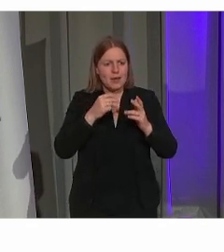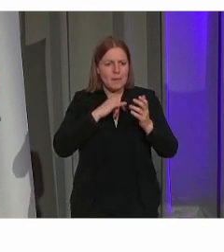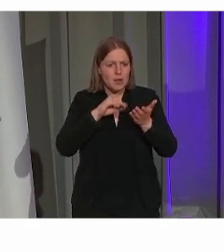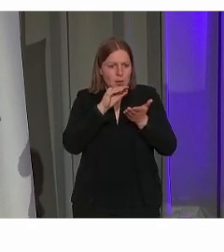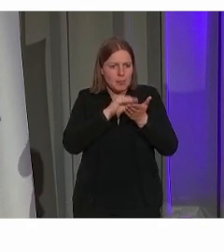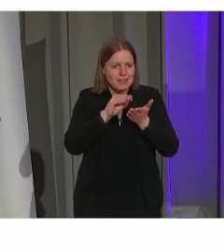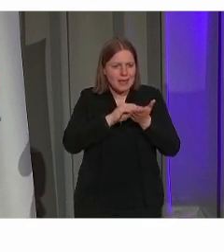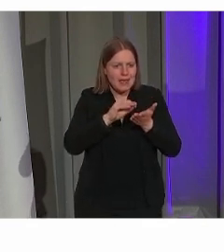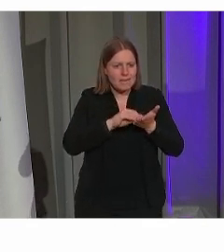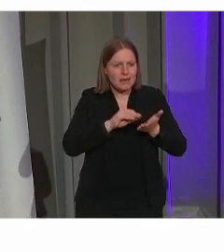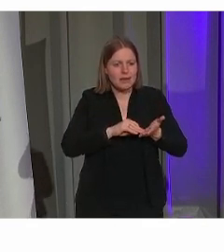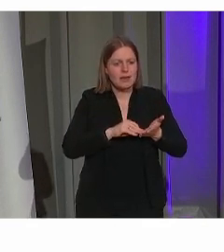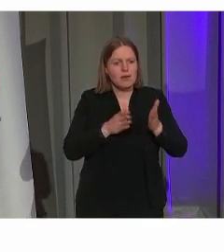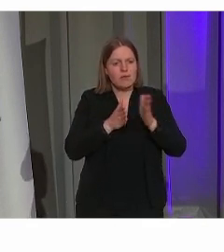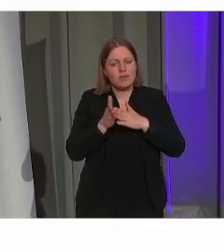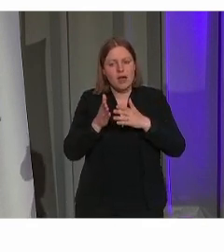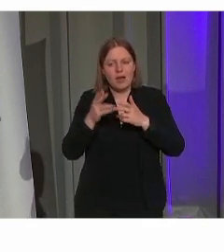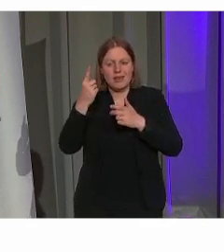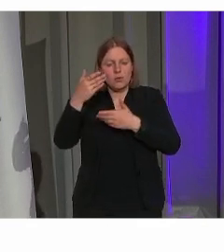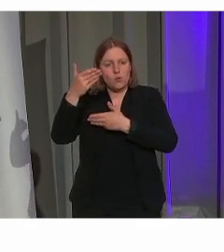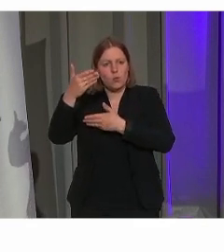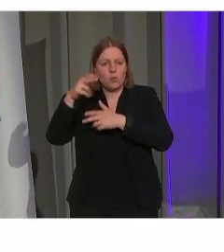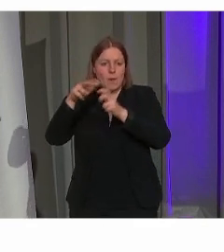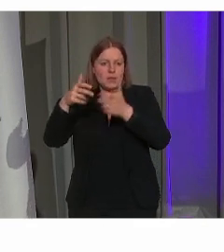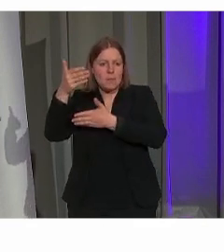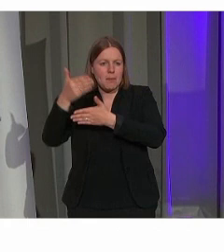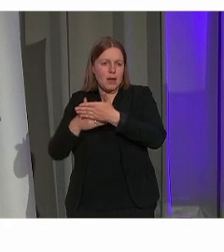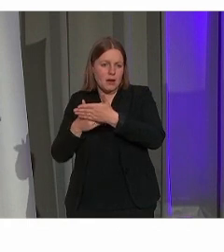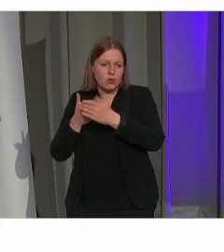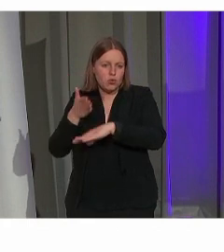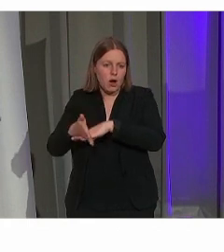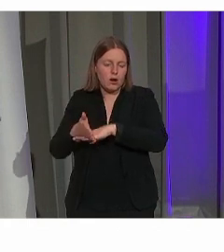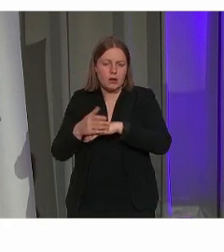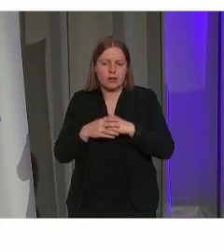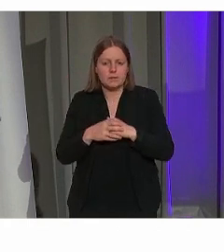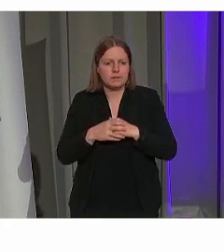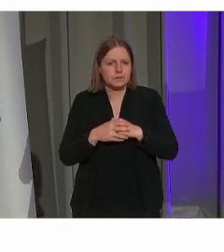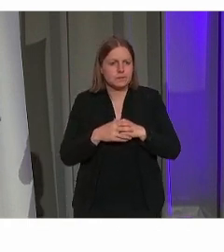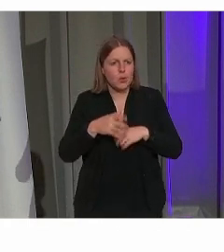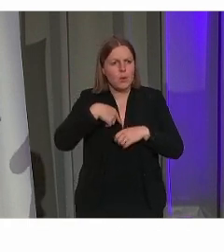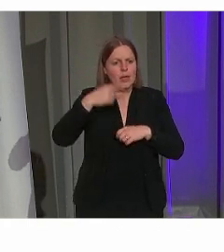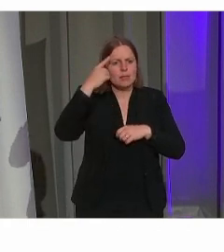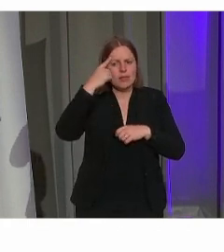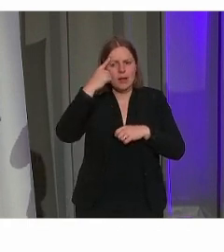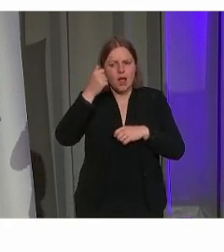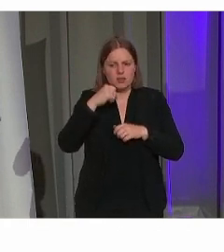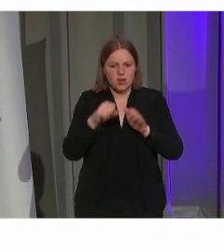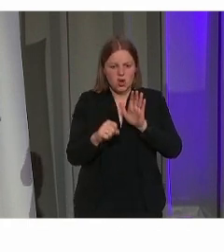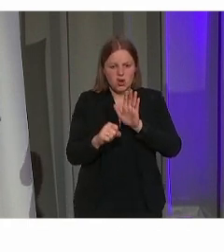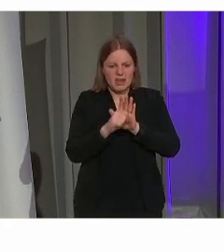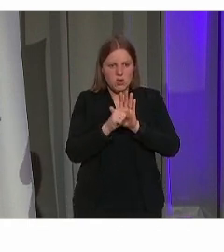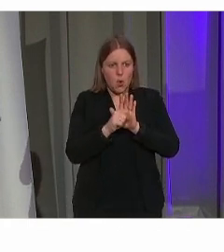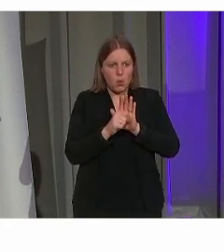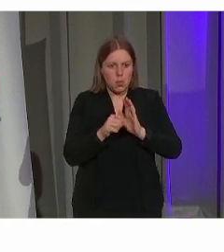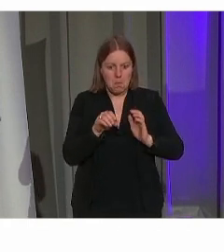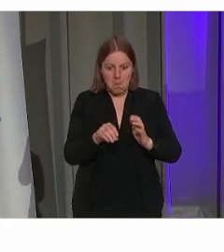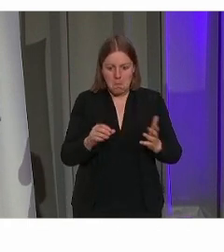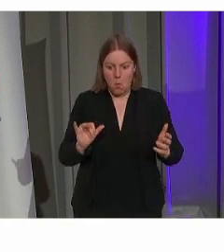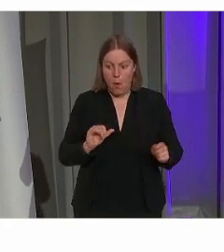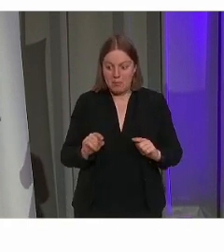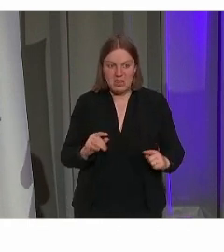op een toegankelijkheidspagina. De eigen evaluatie was van een toegankelijkheidsicoon, zegt eigenlijk te weinig.